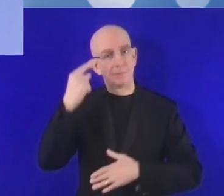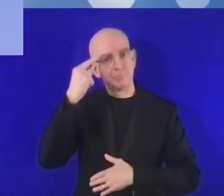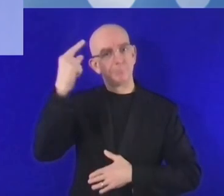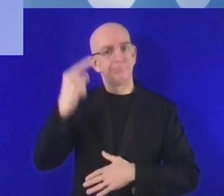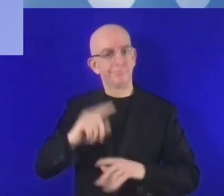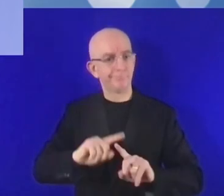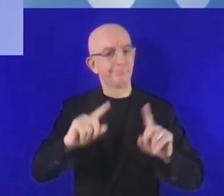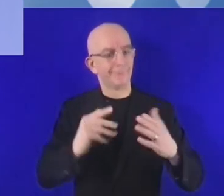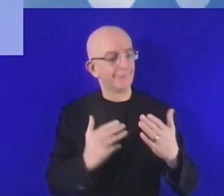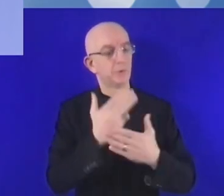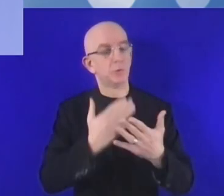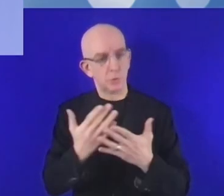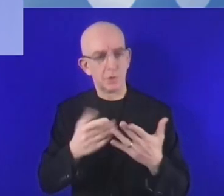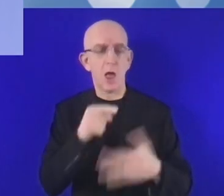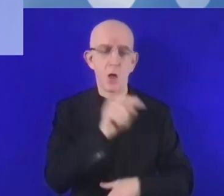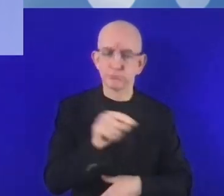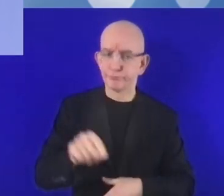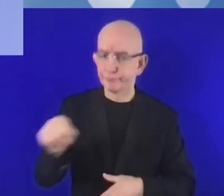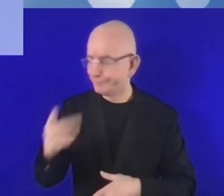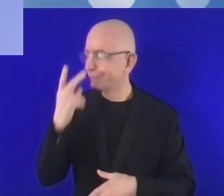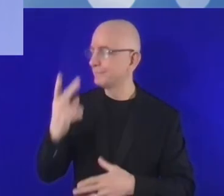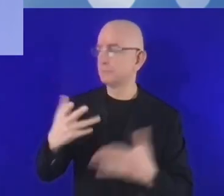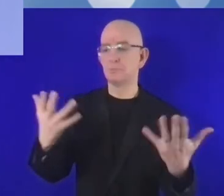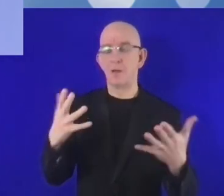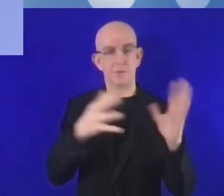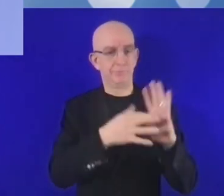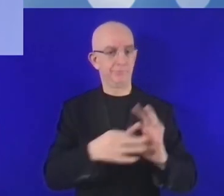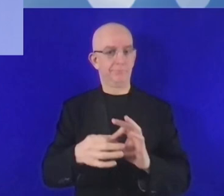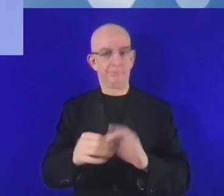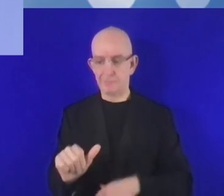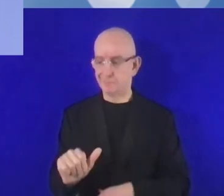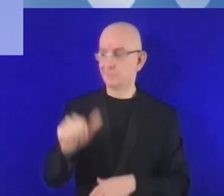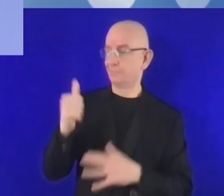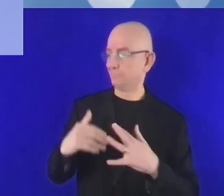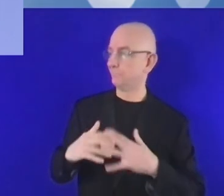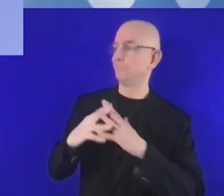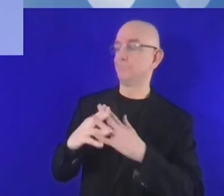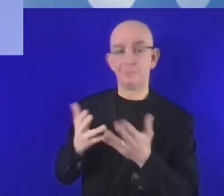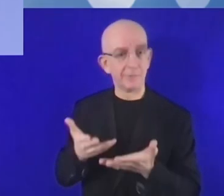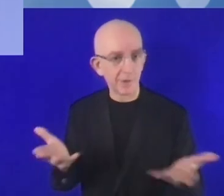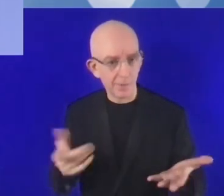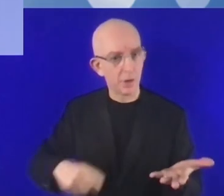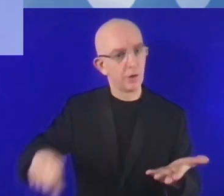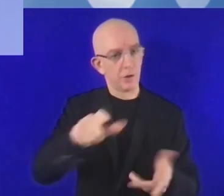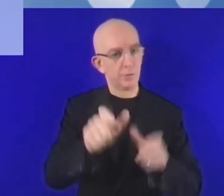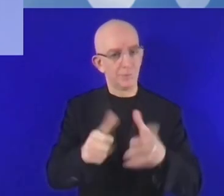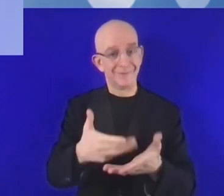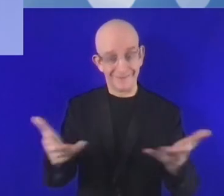اليوم على أنه ابتكار هي مشاريع بدأت في